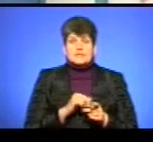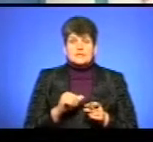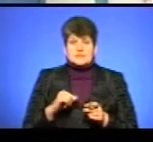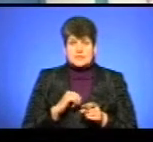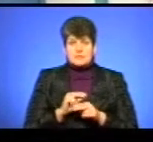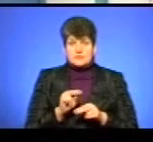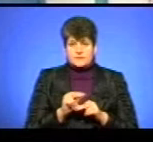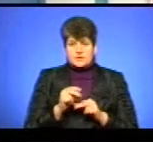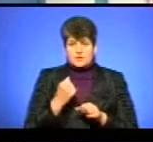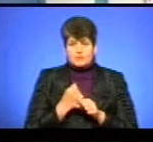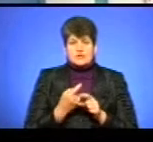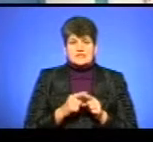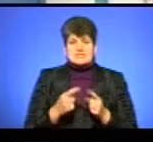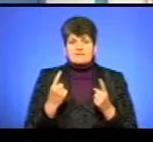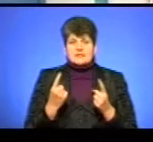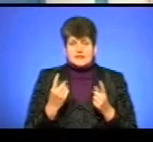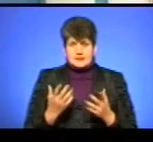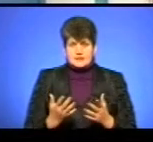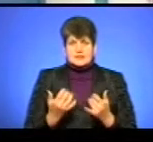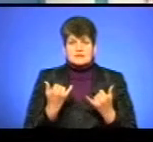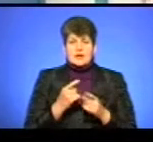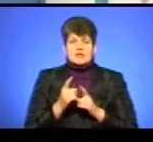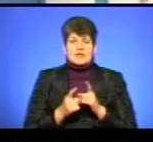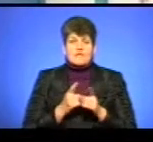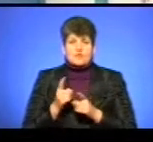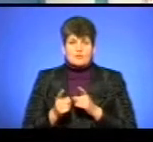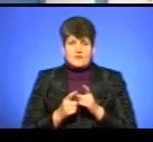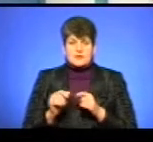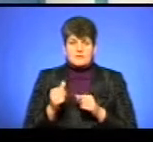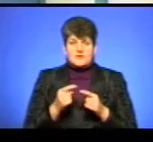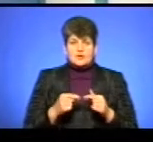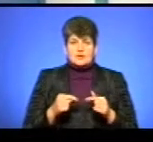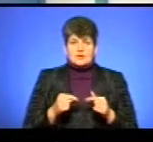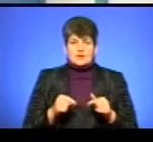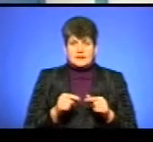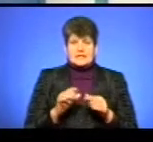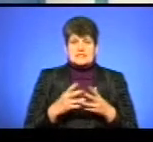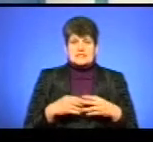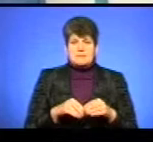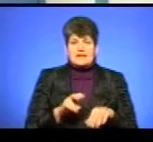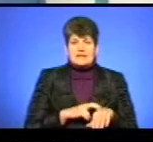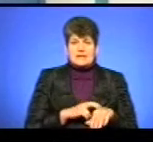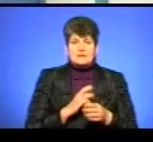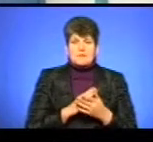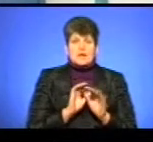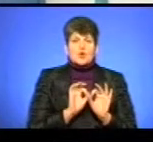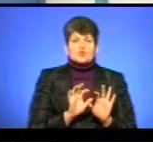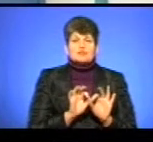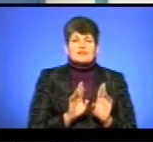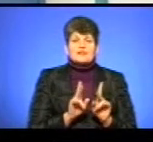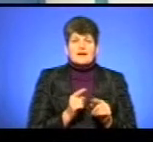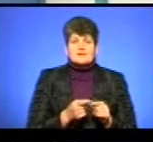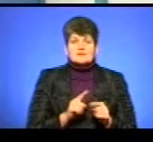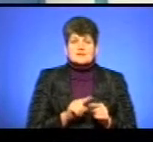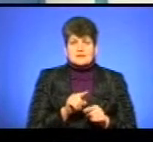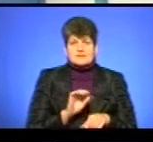робота – це є надзвичайно велика. І саме коли йде зараз реформування первинної ланки, сімейний лікар має розповісти, як з тим